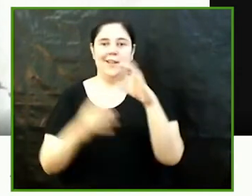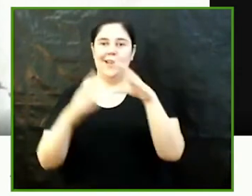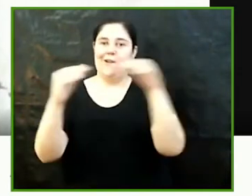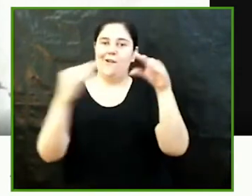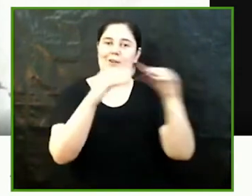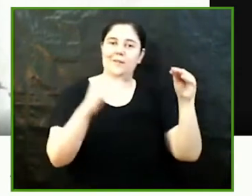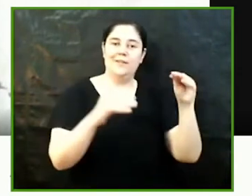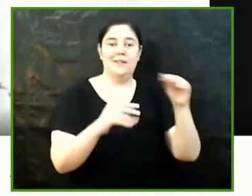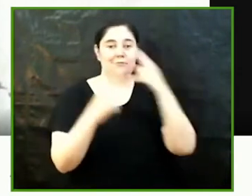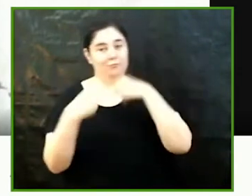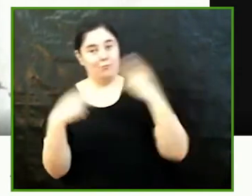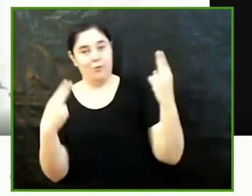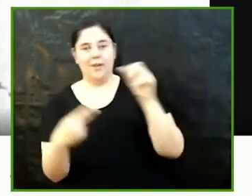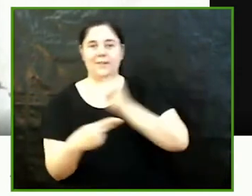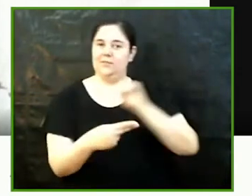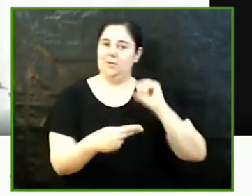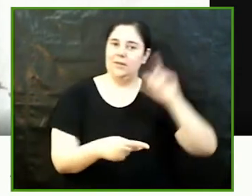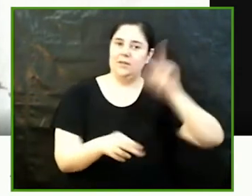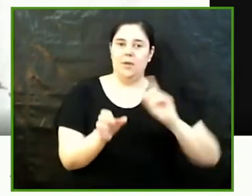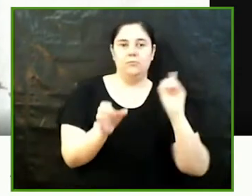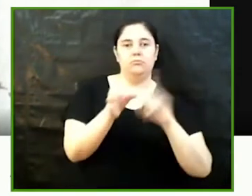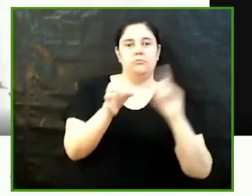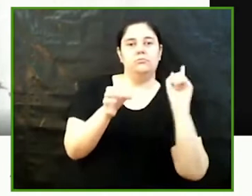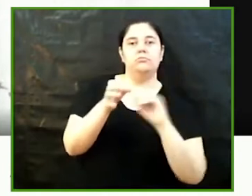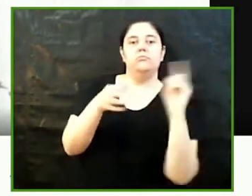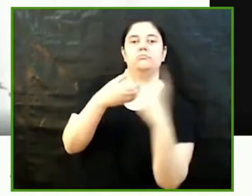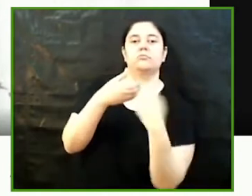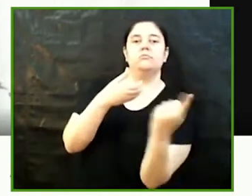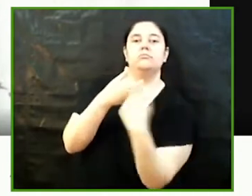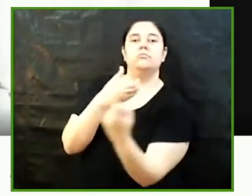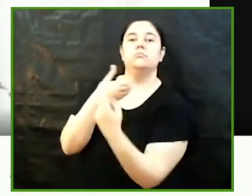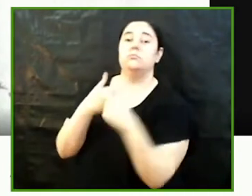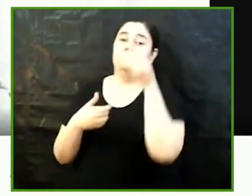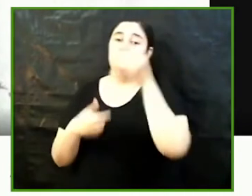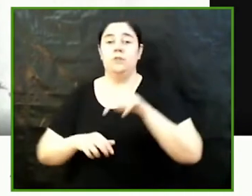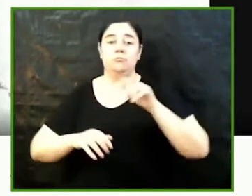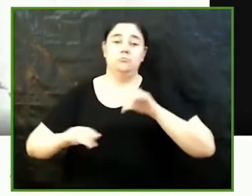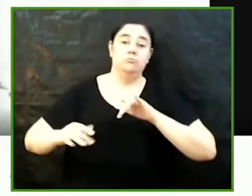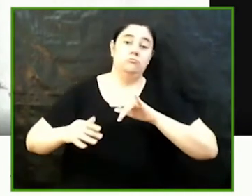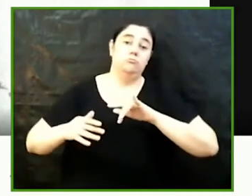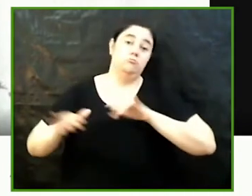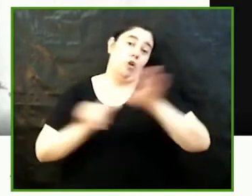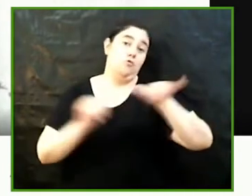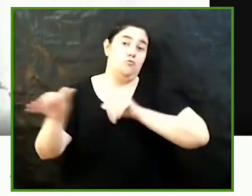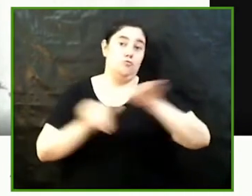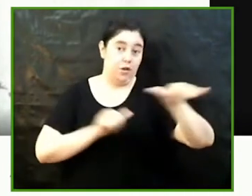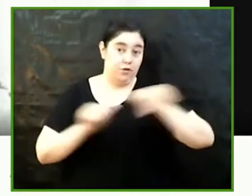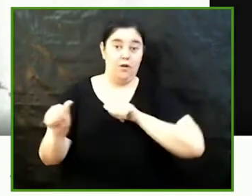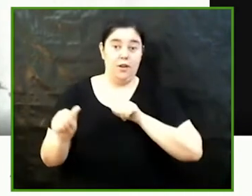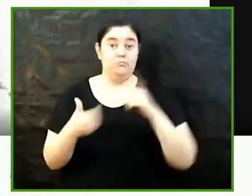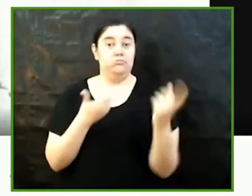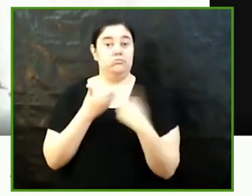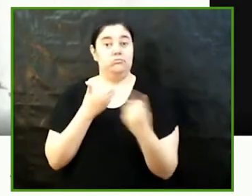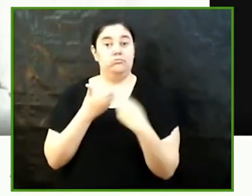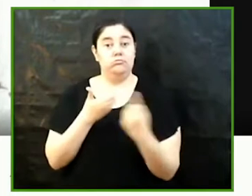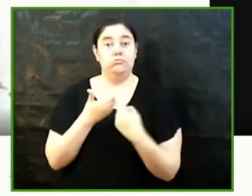públiques i privades han anat afegint-se en aquesta convocatòria i amb aquest